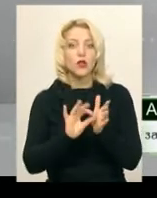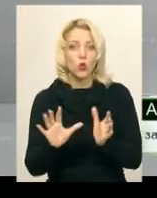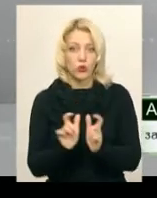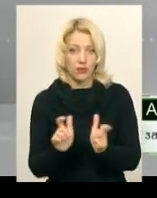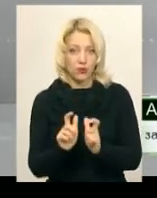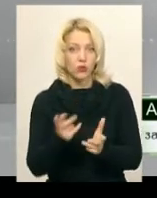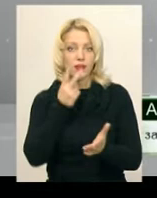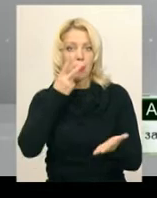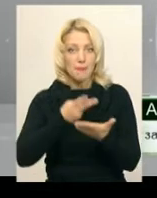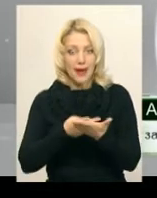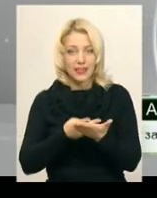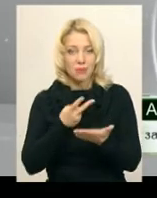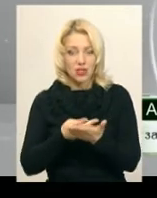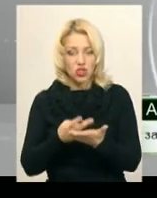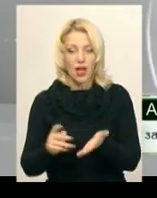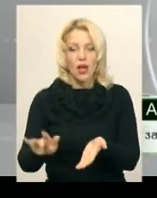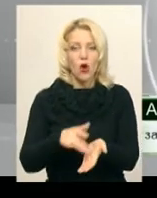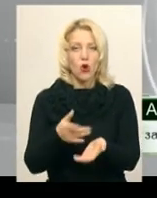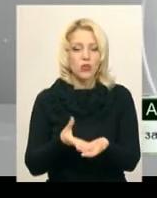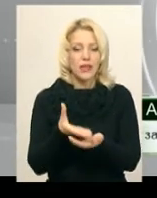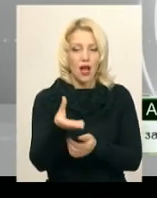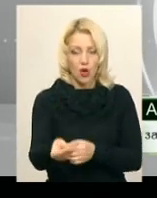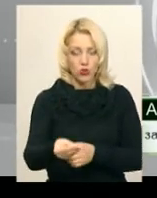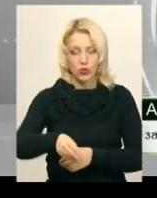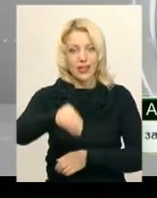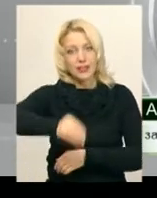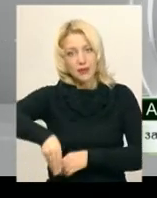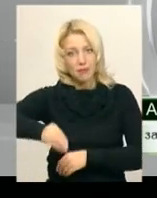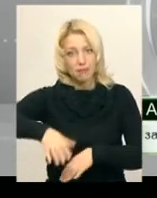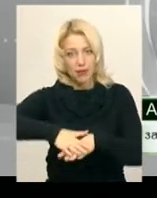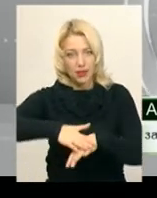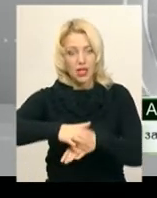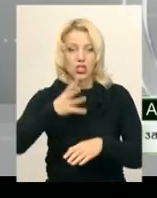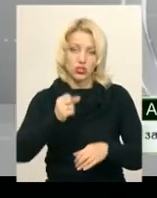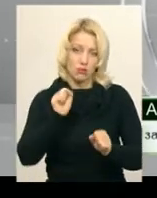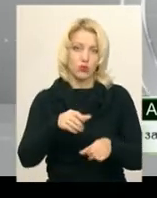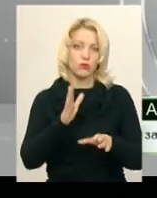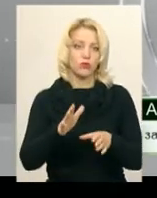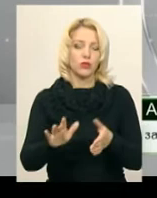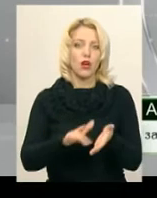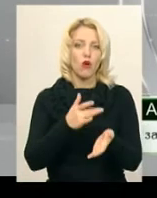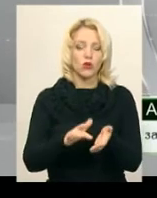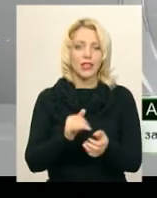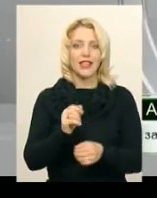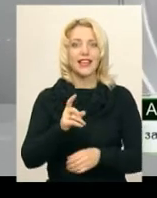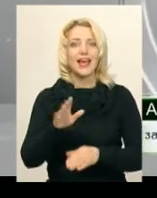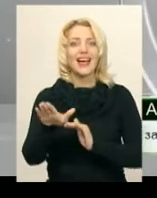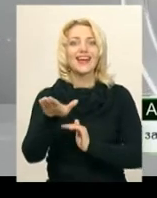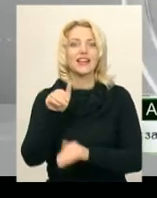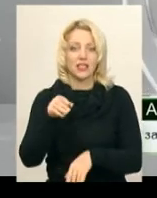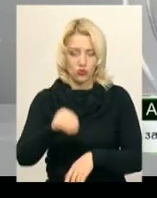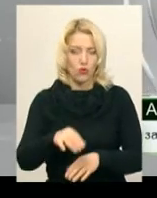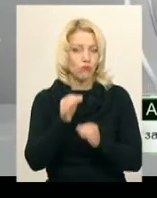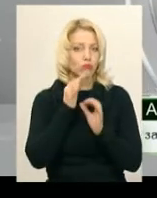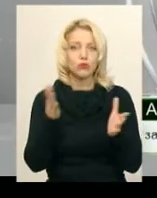передбачає розрахунок транспортною карточкою спеціальною, можна ще буде розрахуватися і кредитною карточкою,